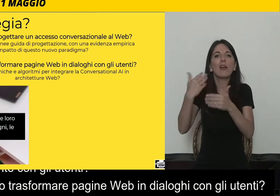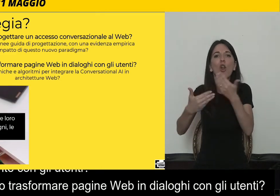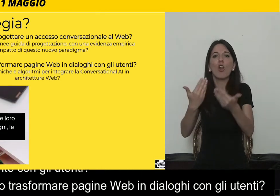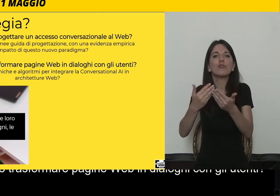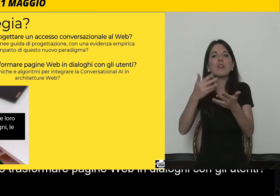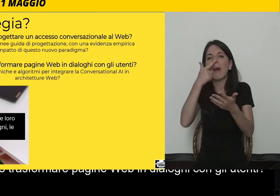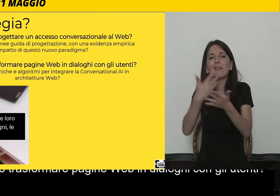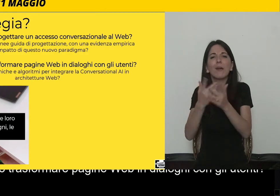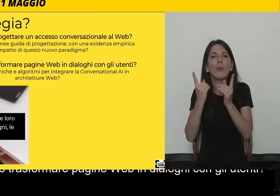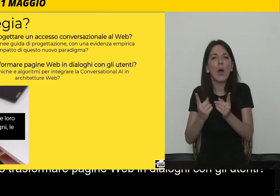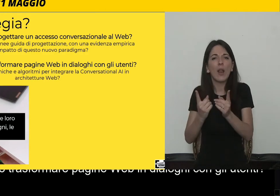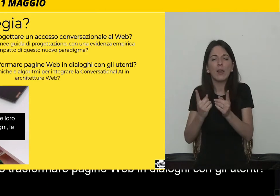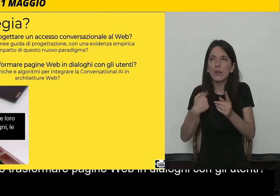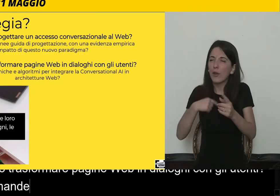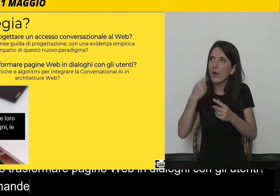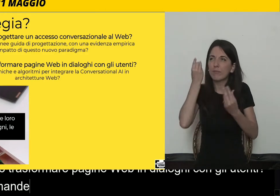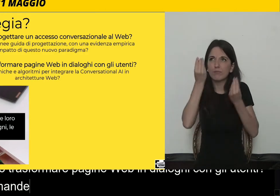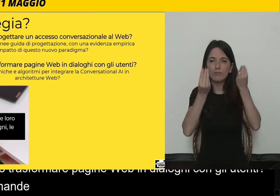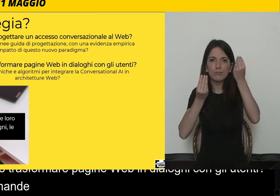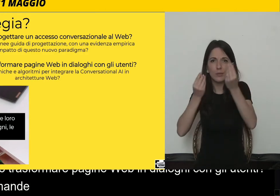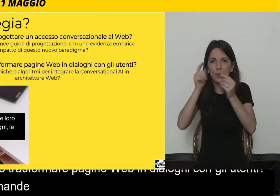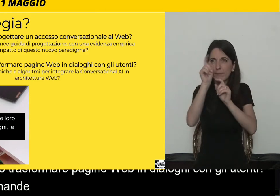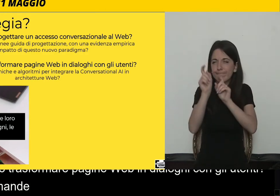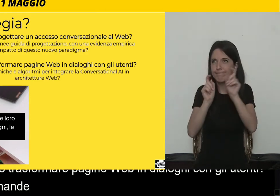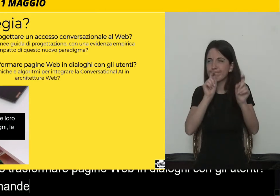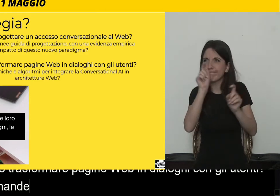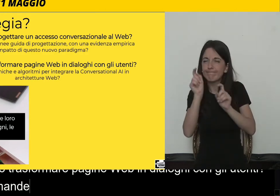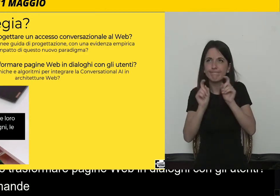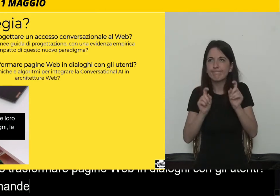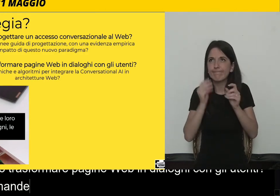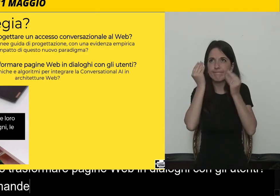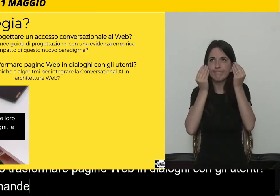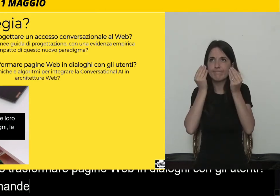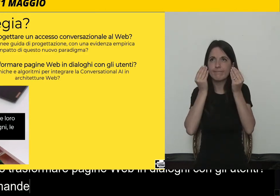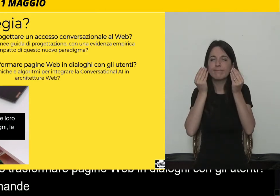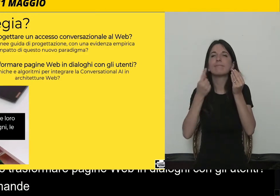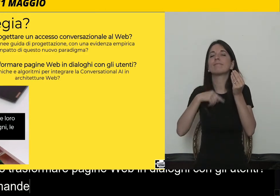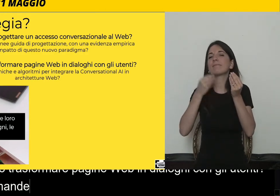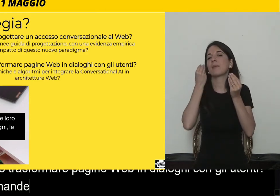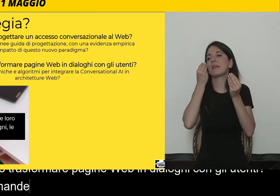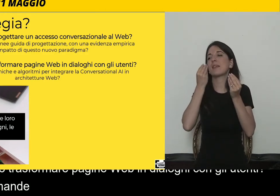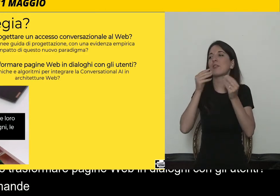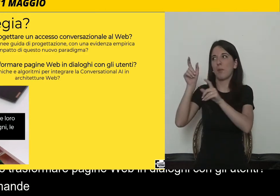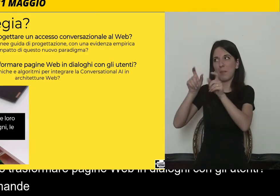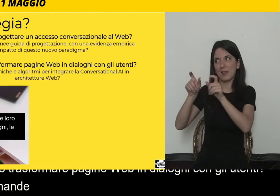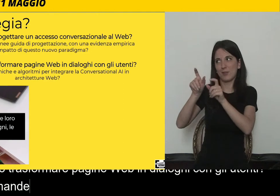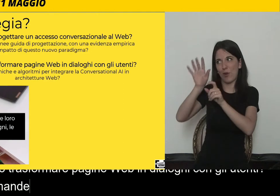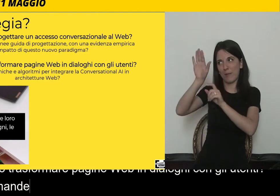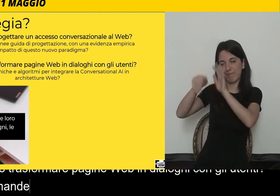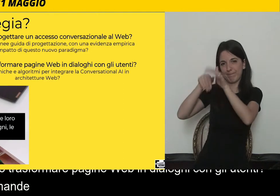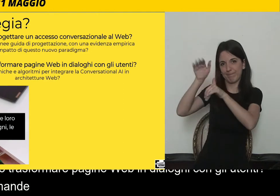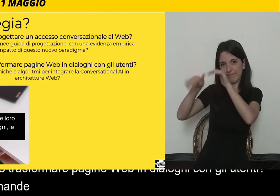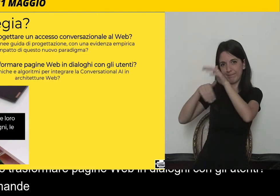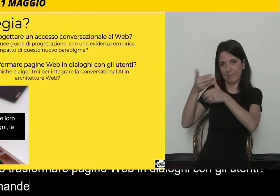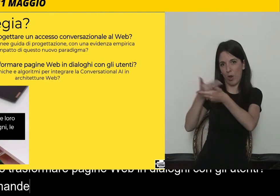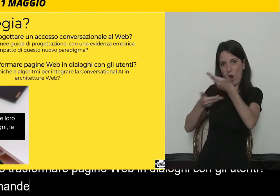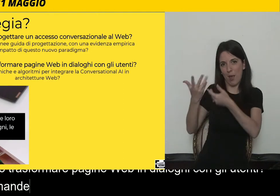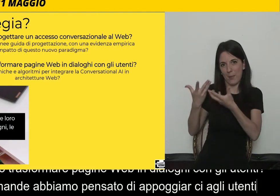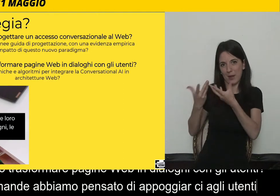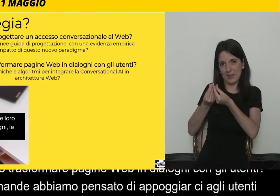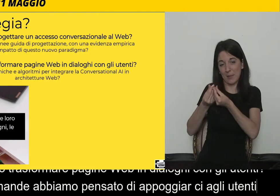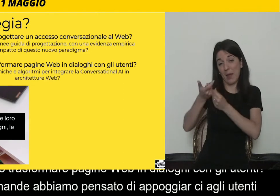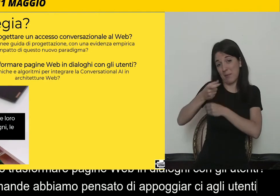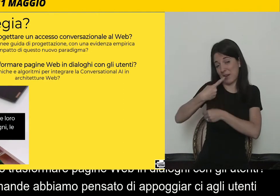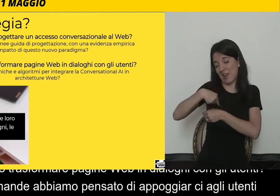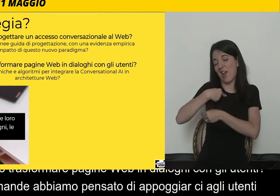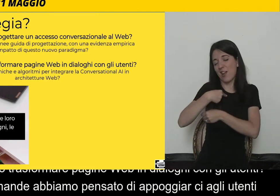entrambi questi problemi, abbiamo pensato di appoggiarci agli utenti. Noi crediamo molto nello user